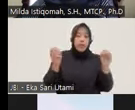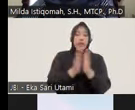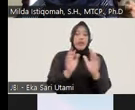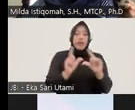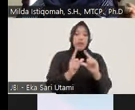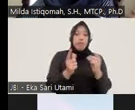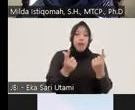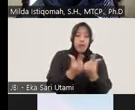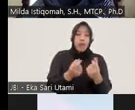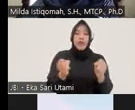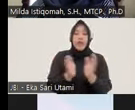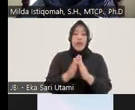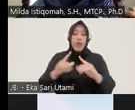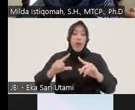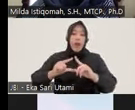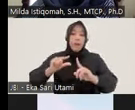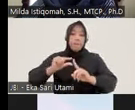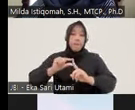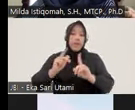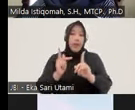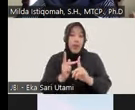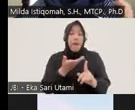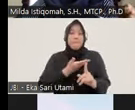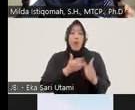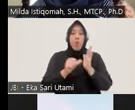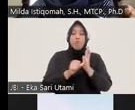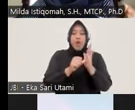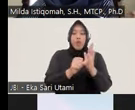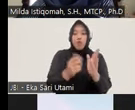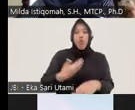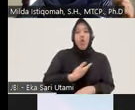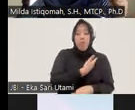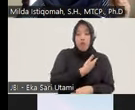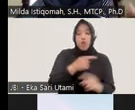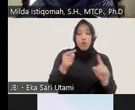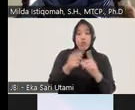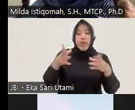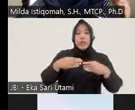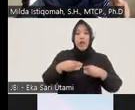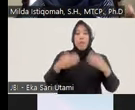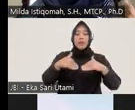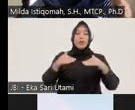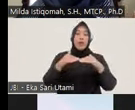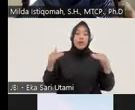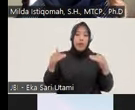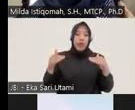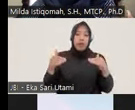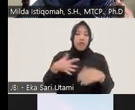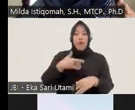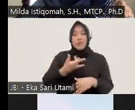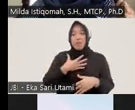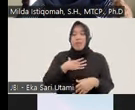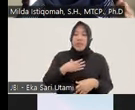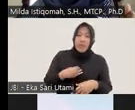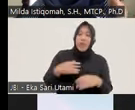dan juga aparat penegak hukum itu akan membantu korban mendapatkan keadilan dengan memperhatikan penderitaan kerugian korban dampak dan proses